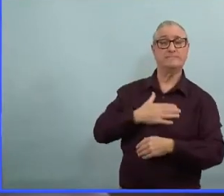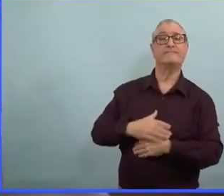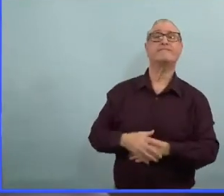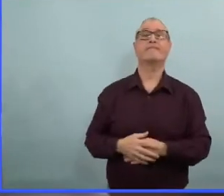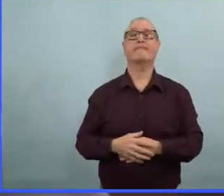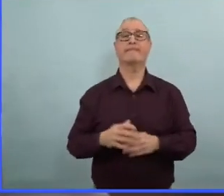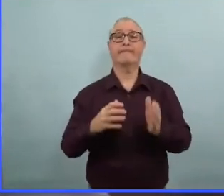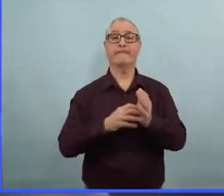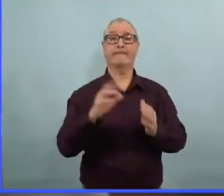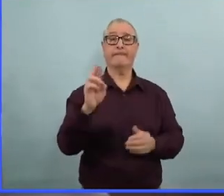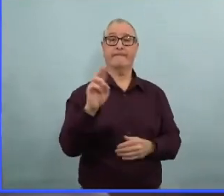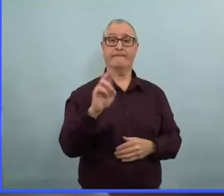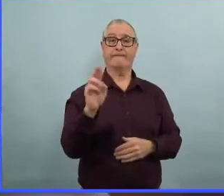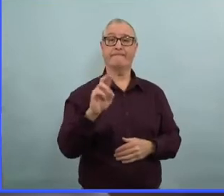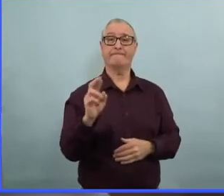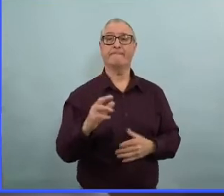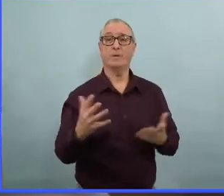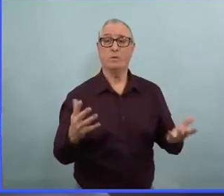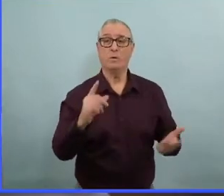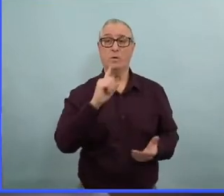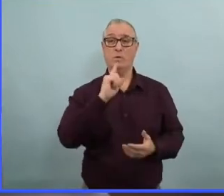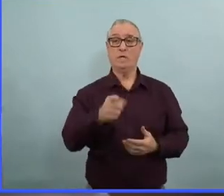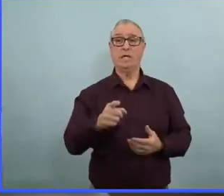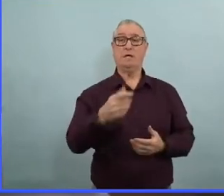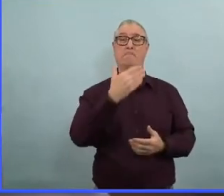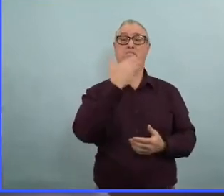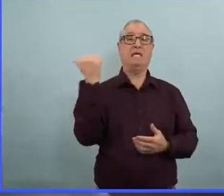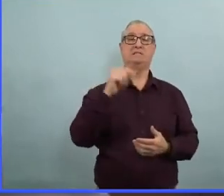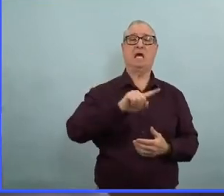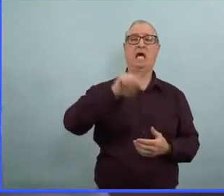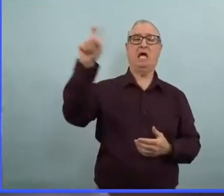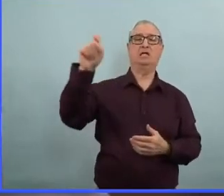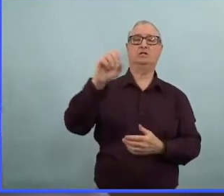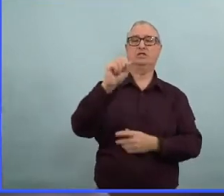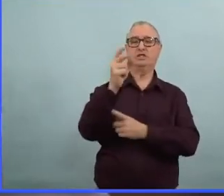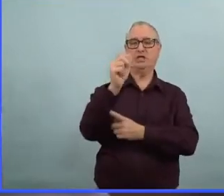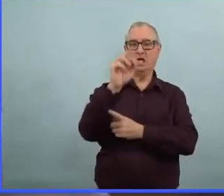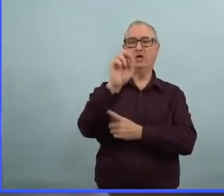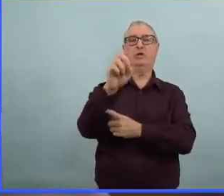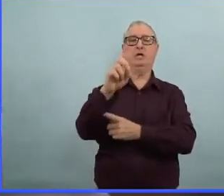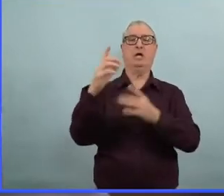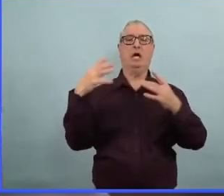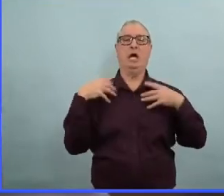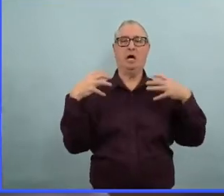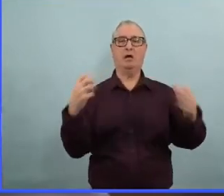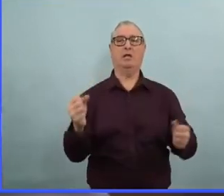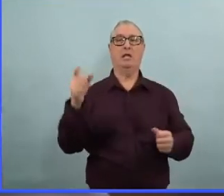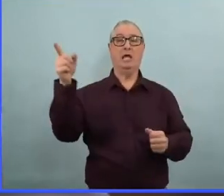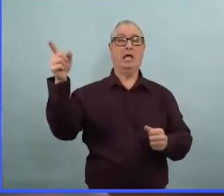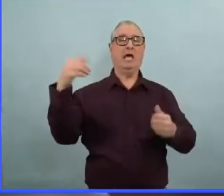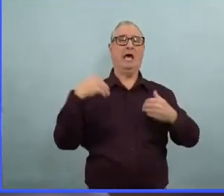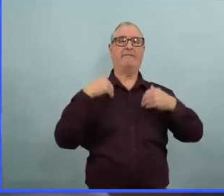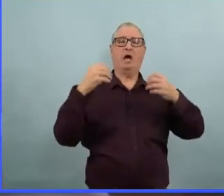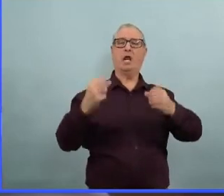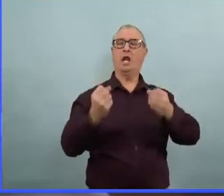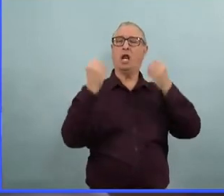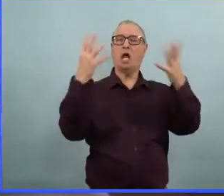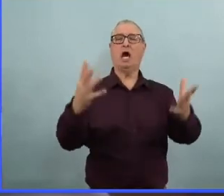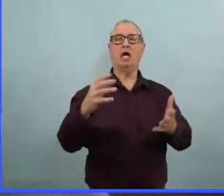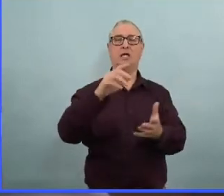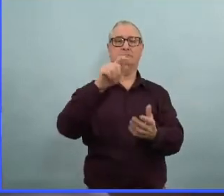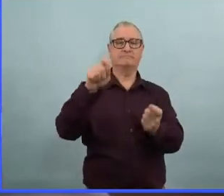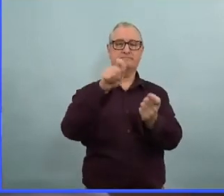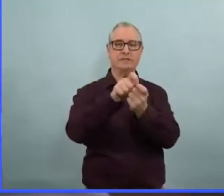question, mais honnêtement, je crois que je vais laisser Soins communs répondre et vous donner plus de détails. Il y a beaucoup de contexte qu'il nous faut